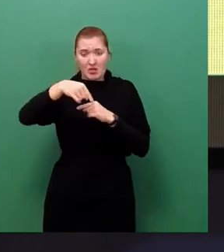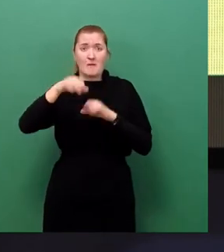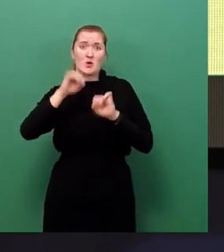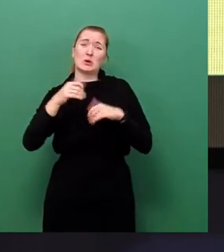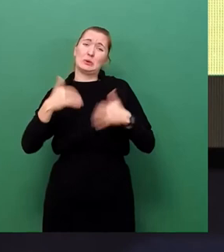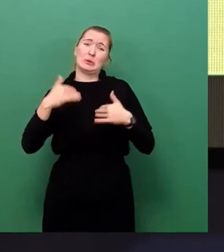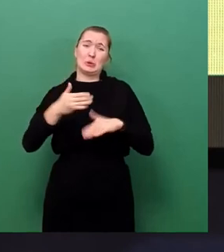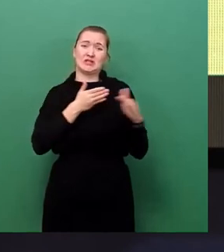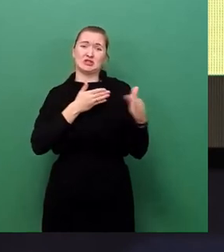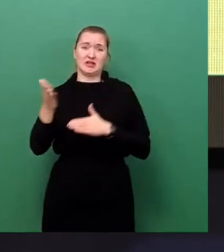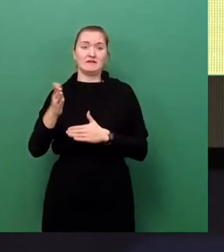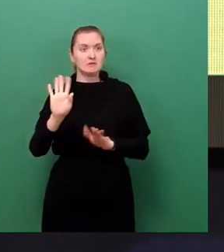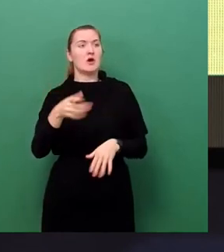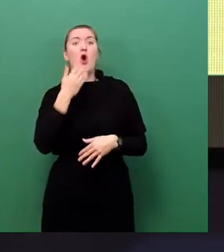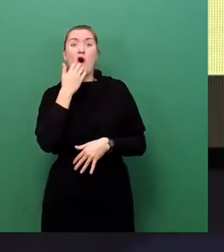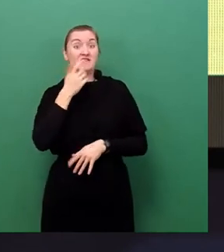so schlimm wird. Herzlichen Dank.